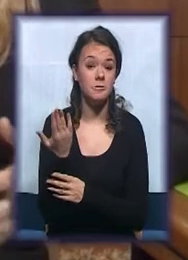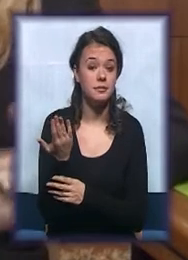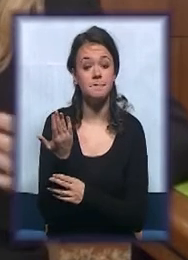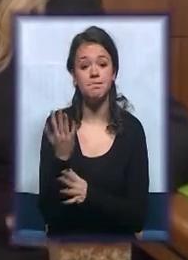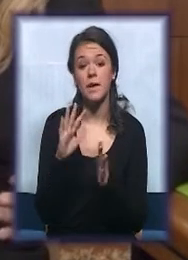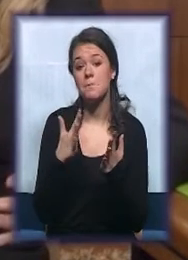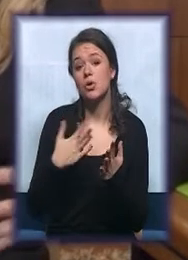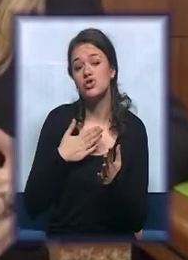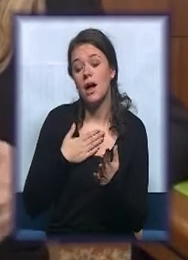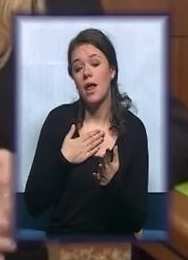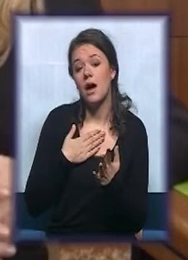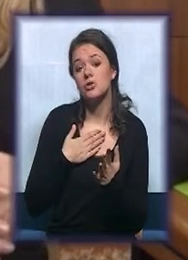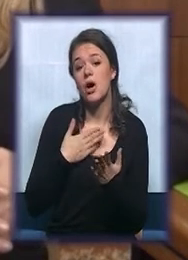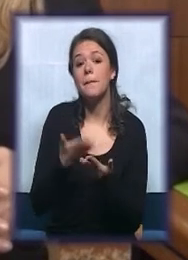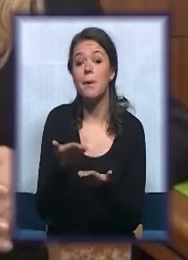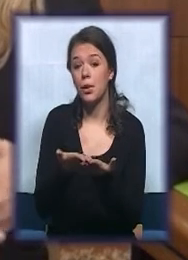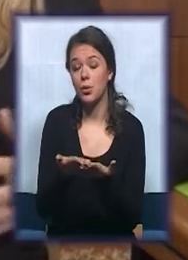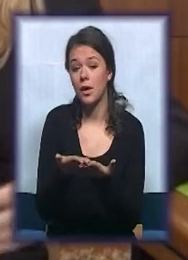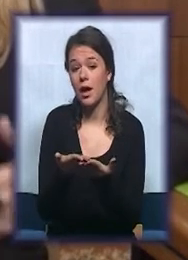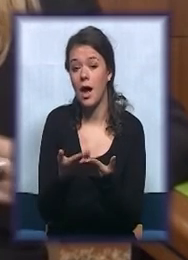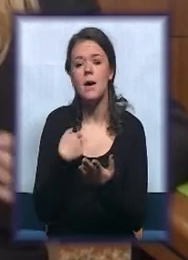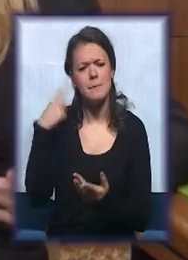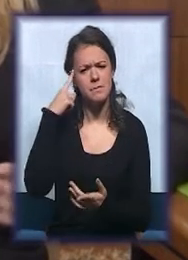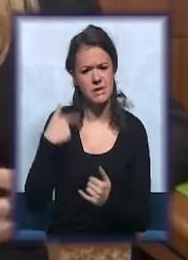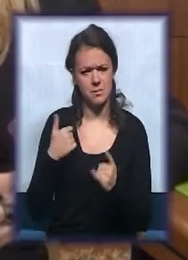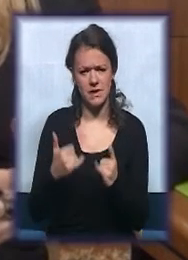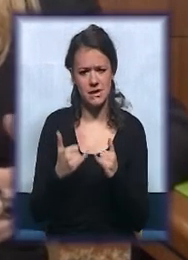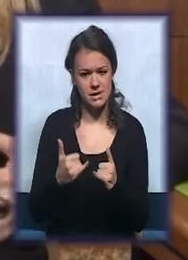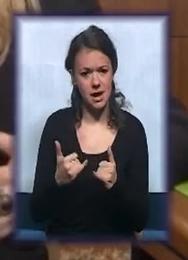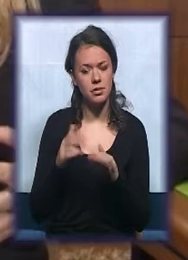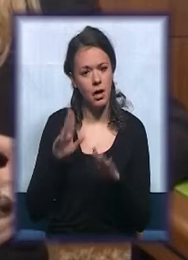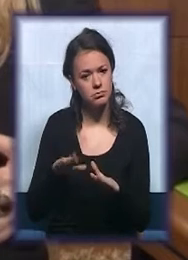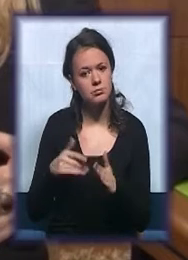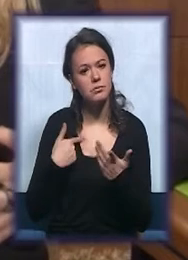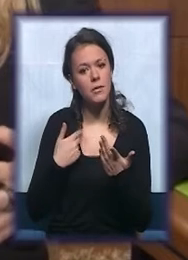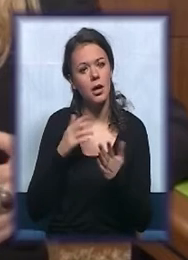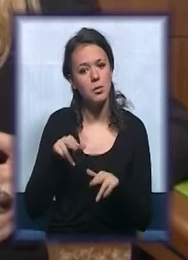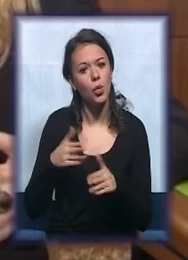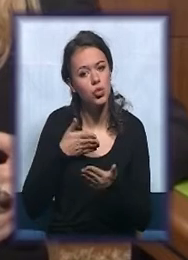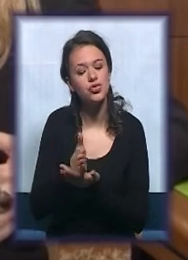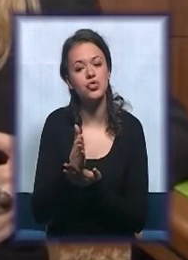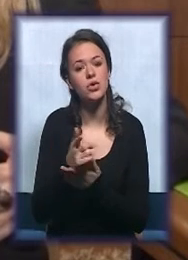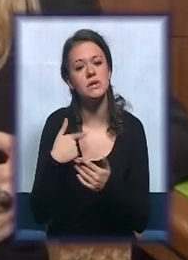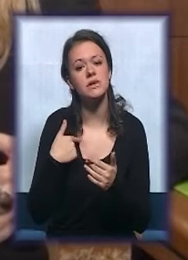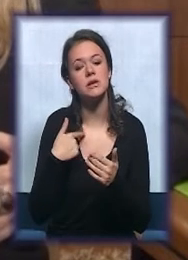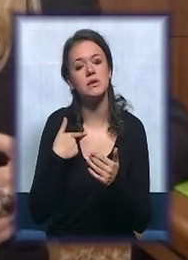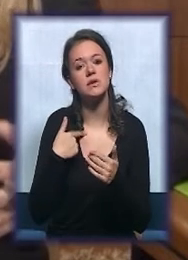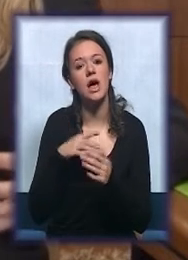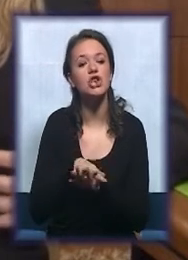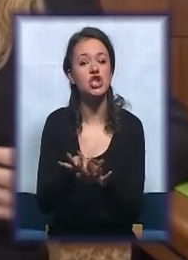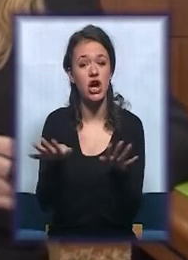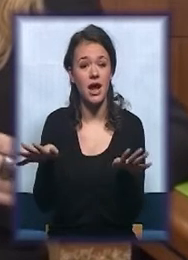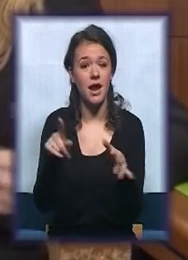možda naše preporuke. Tako da mislim da se sada otvara i prilika i za širenje projekta u tom